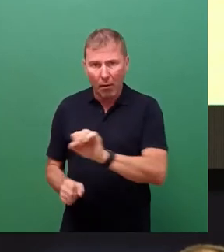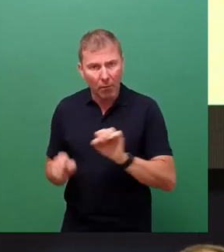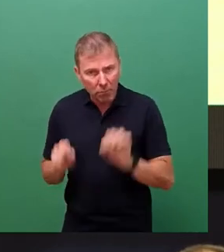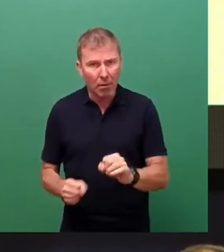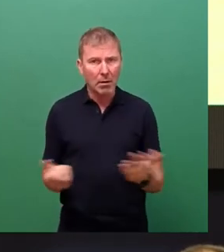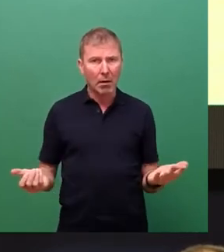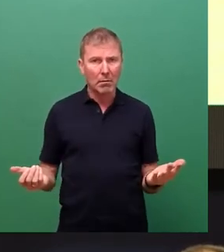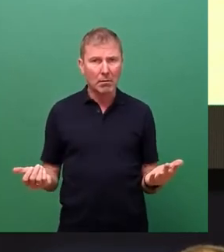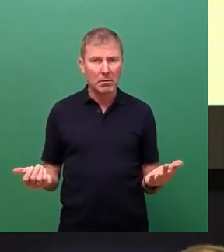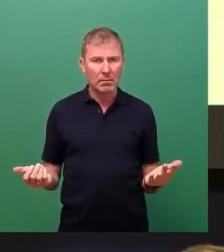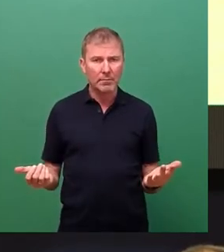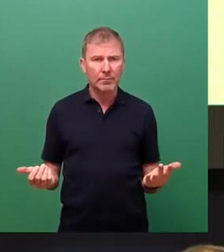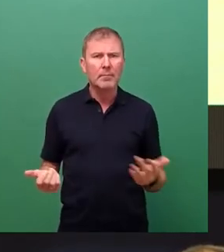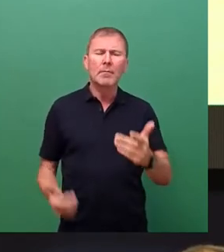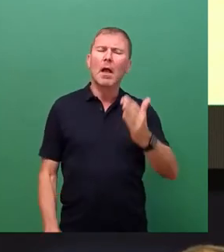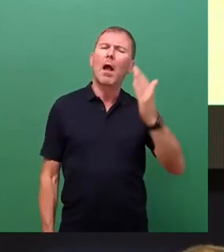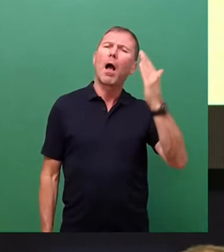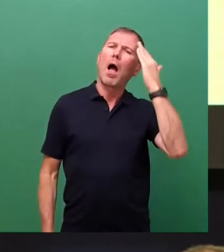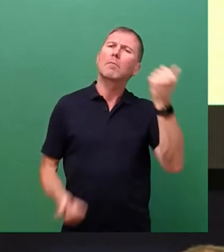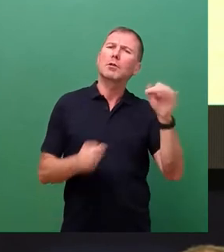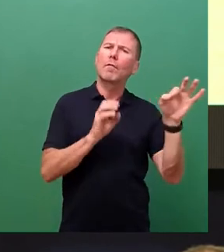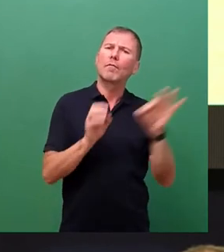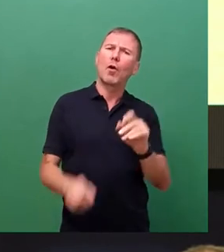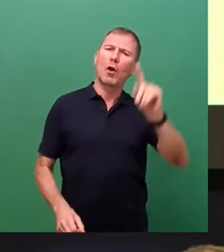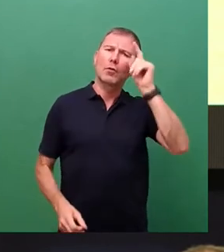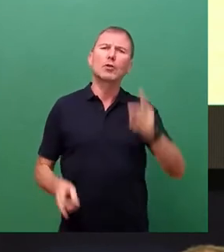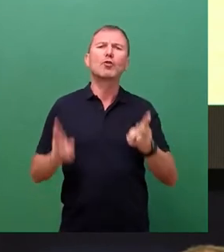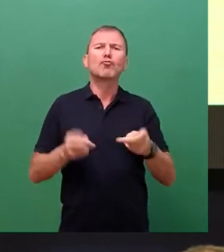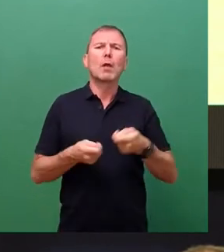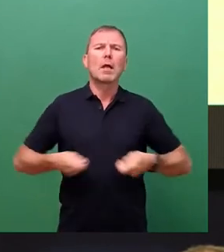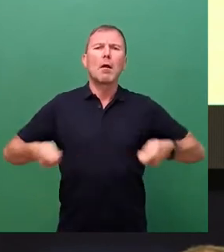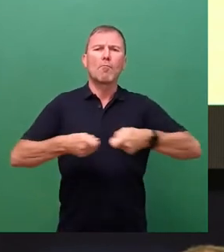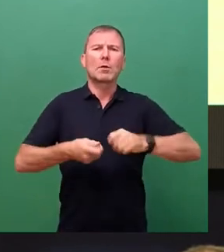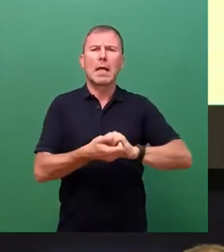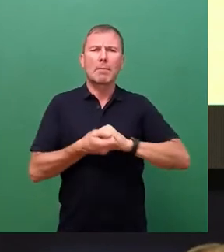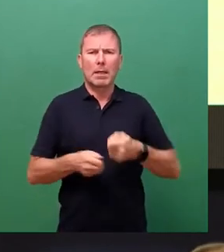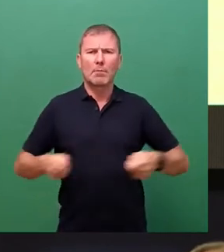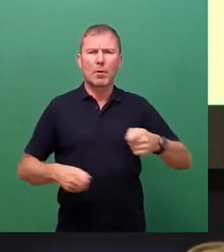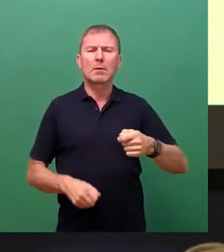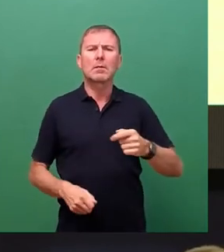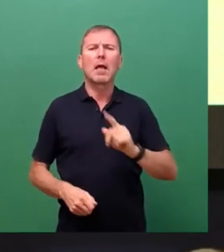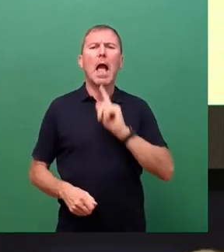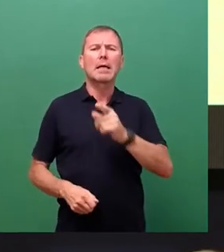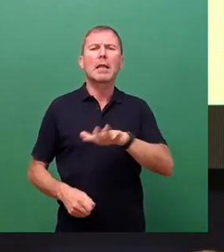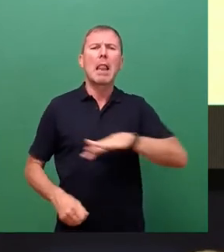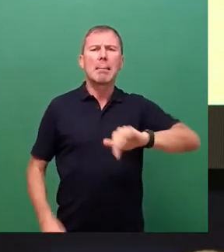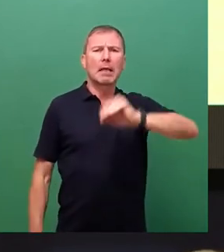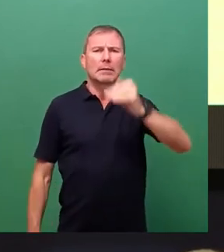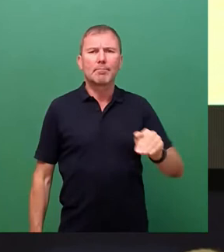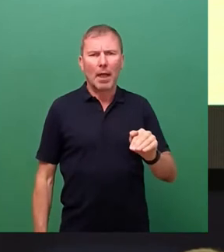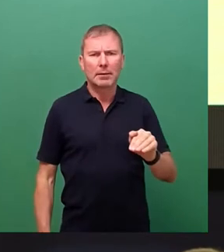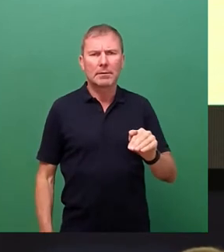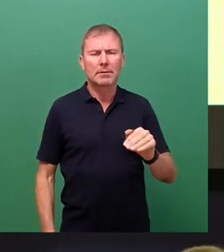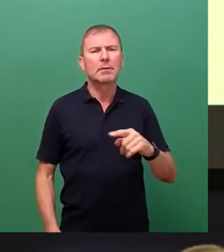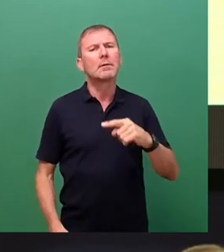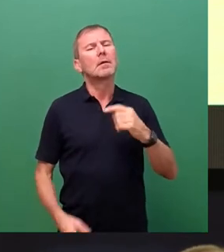Der Hauptgeschäftsführer des Deutschen Städte- und Gemeindebundes, Gerd Landsberg, beschreibt die dramatische Entwicklung